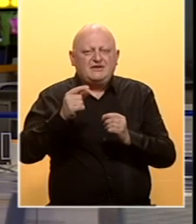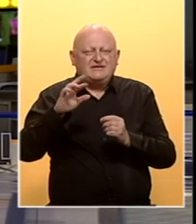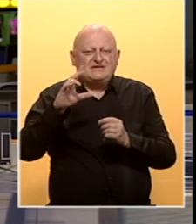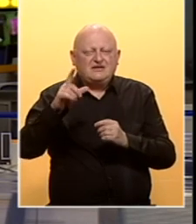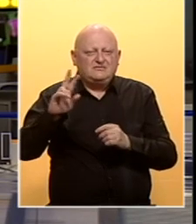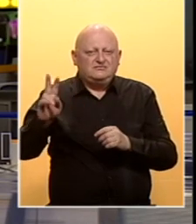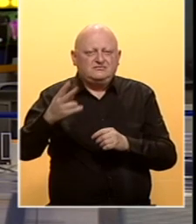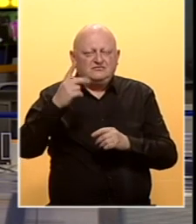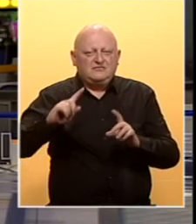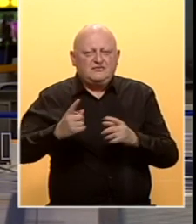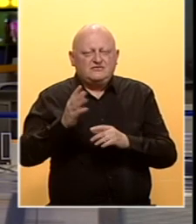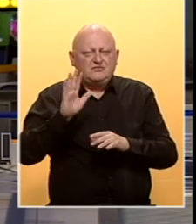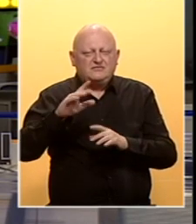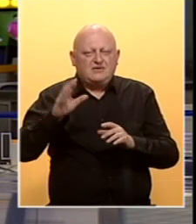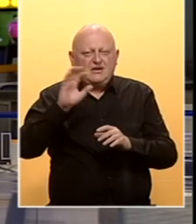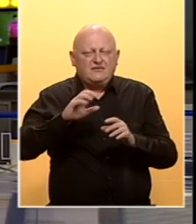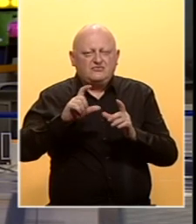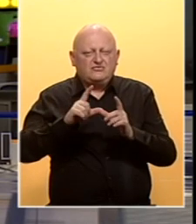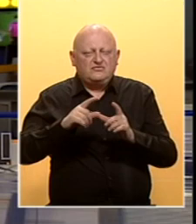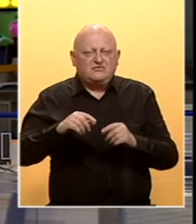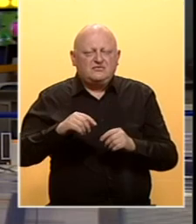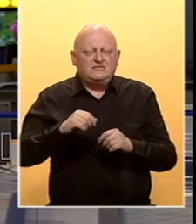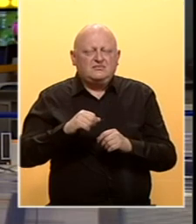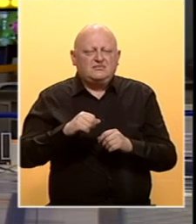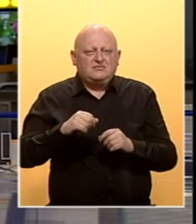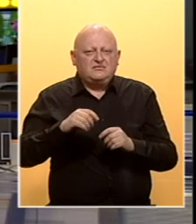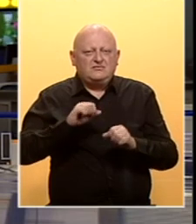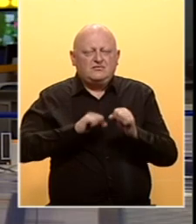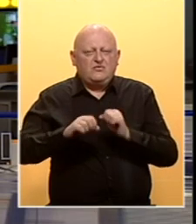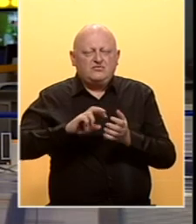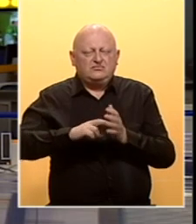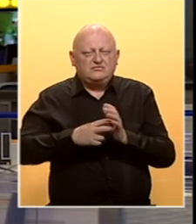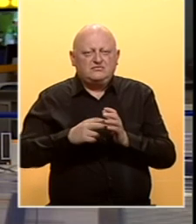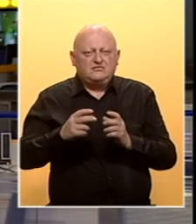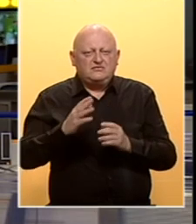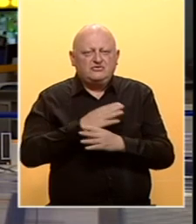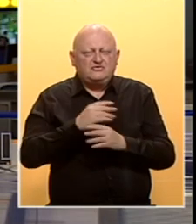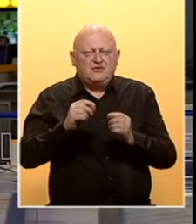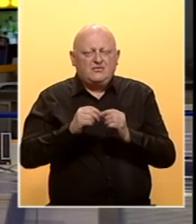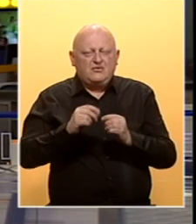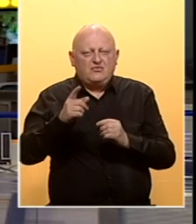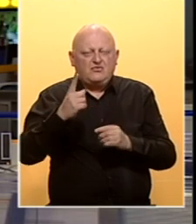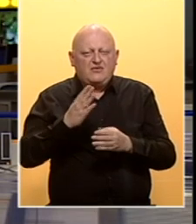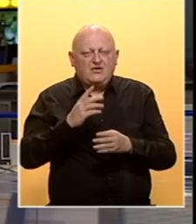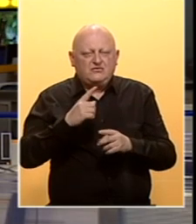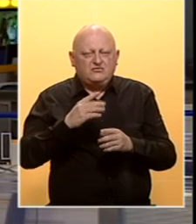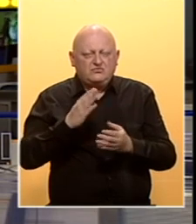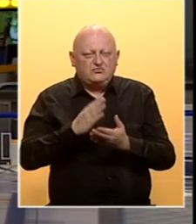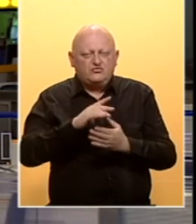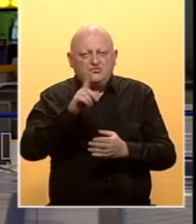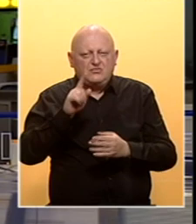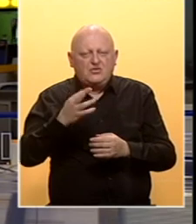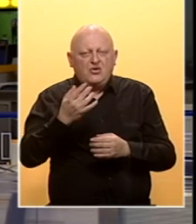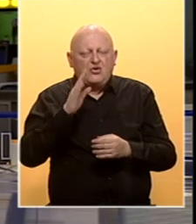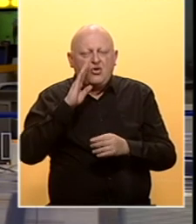i to na poziv visokog predstavnika Evropske unije za spolne poslove i bezbjednostnu politiku Žozepa Borelja. I ovaj put se postavlja pitanje